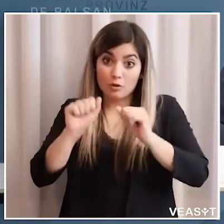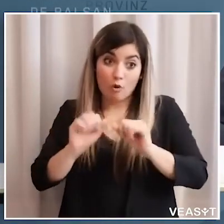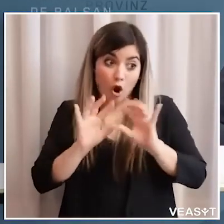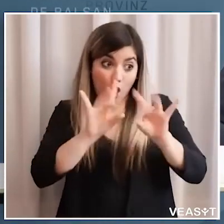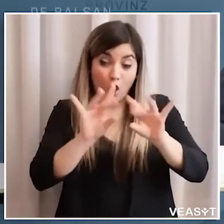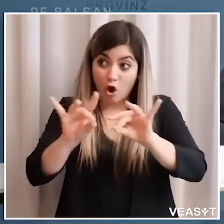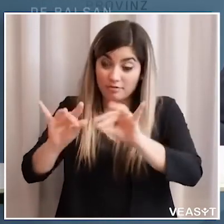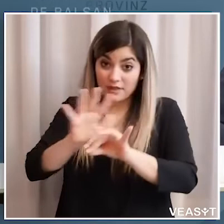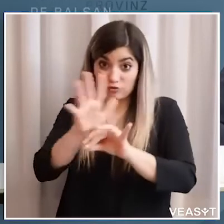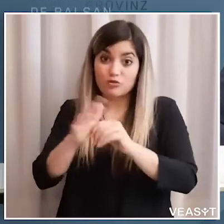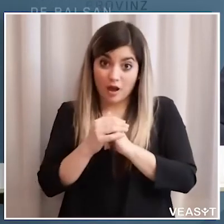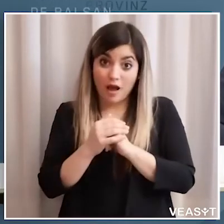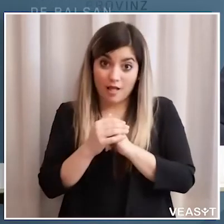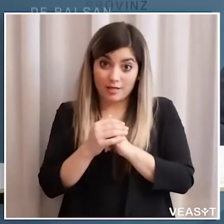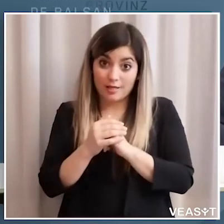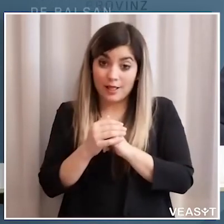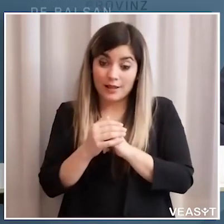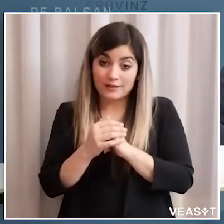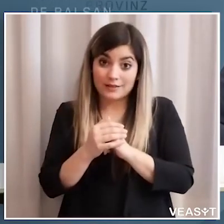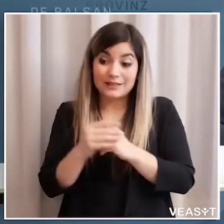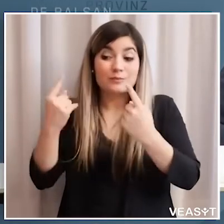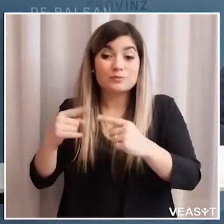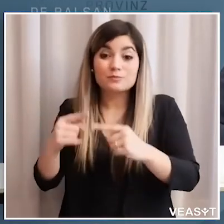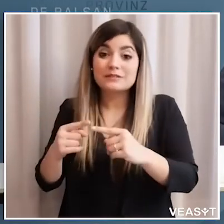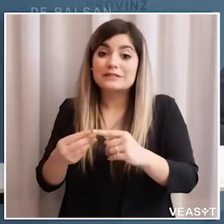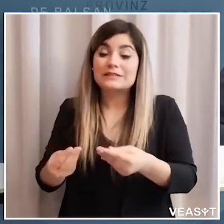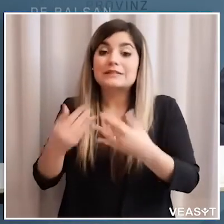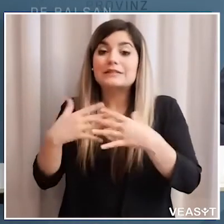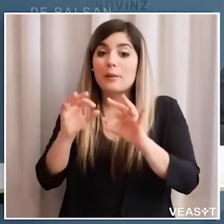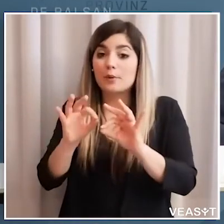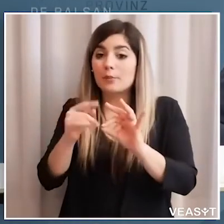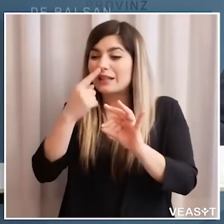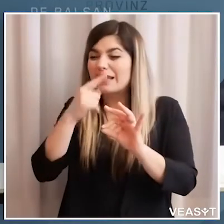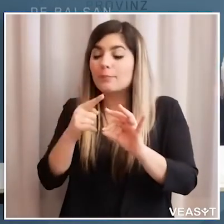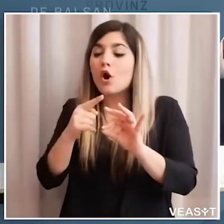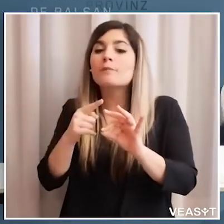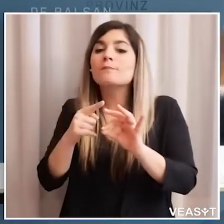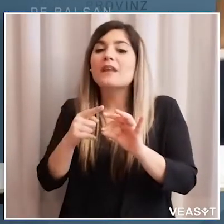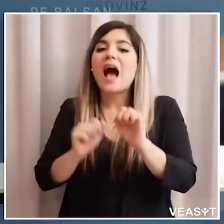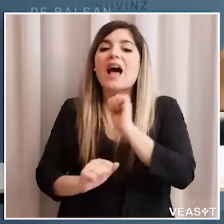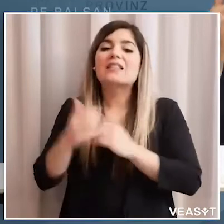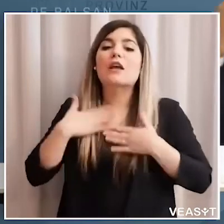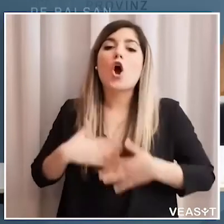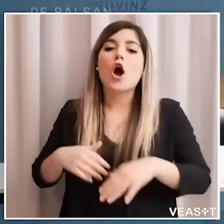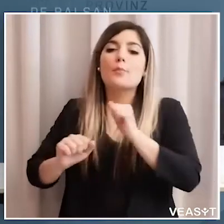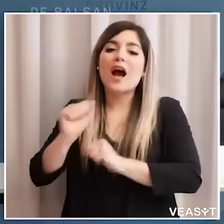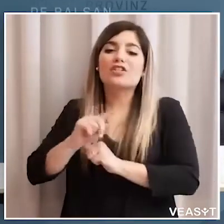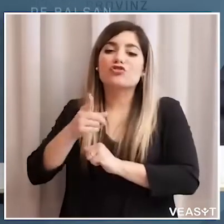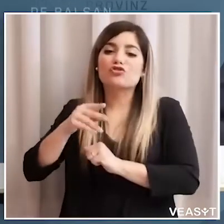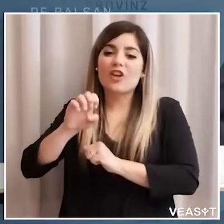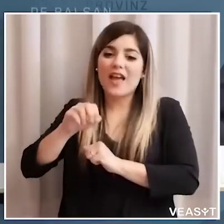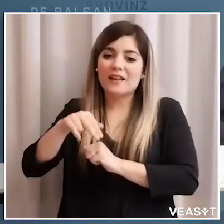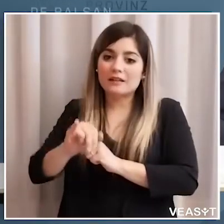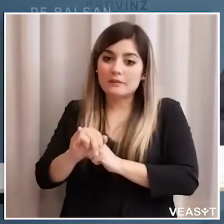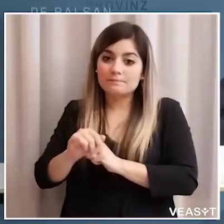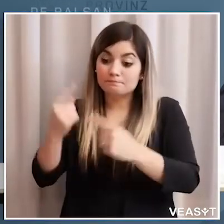ma la presenza di anticorpi o antigenni nella persona cioè che ha avuto contatto precedentemente